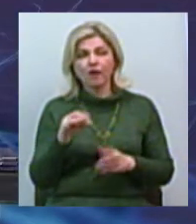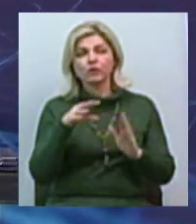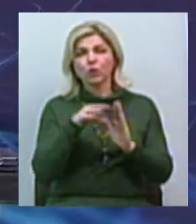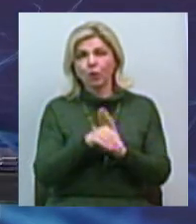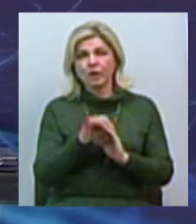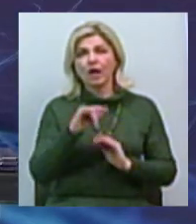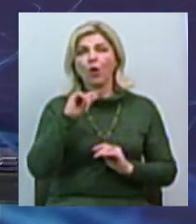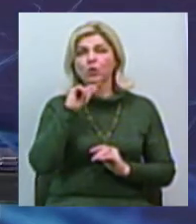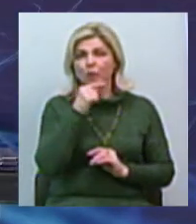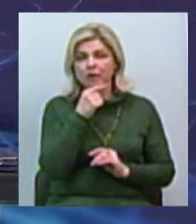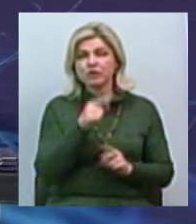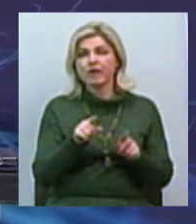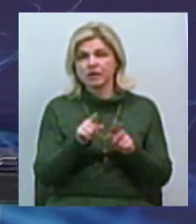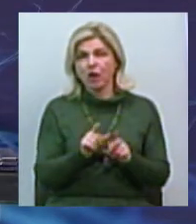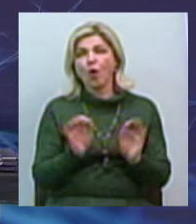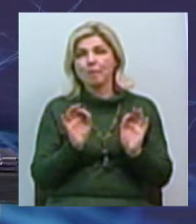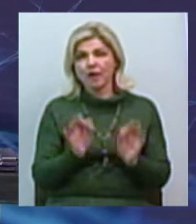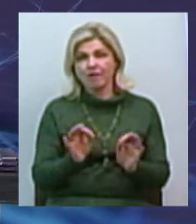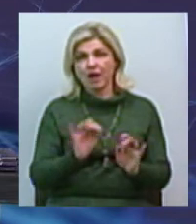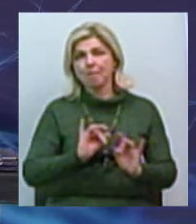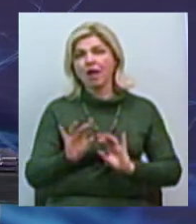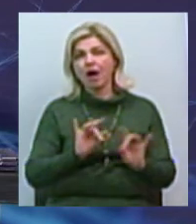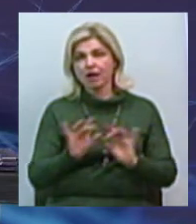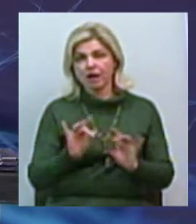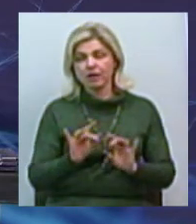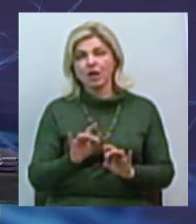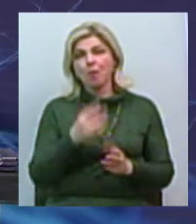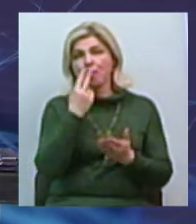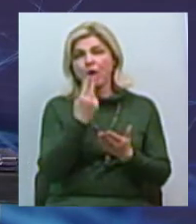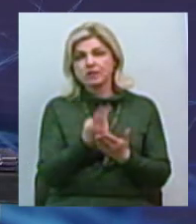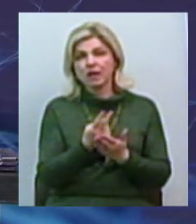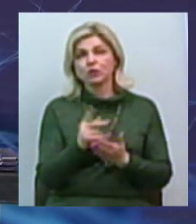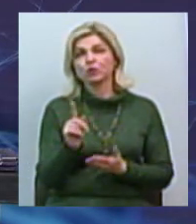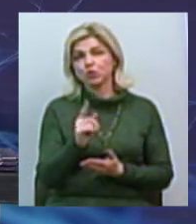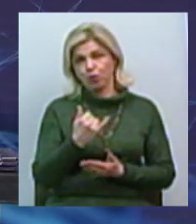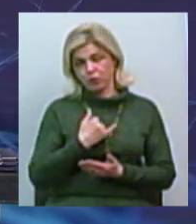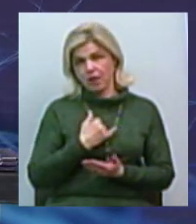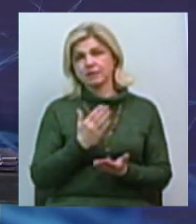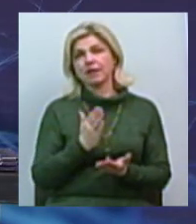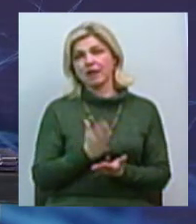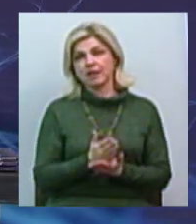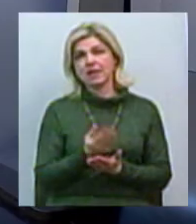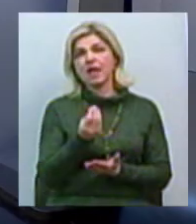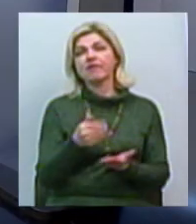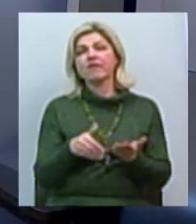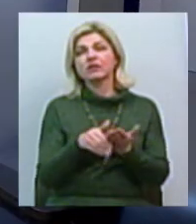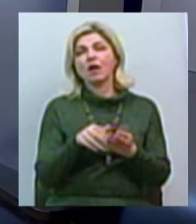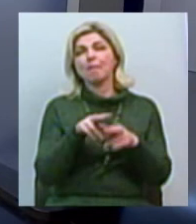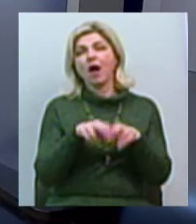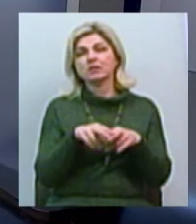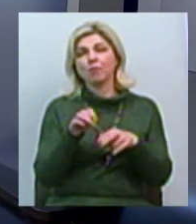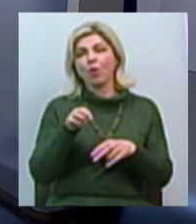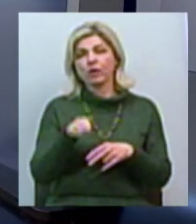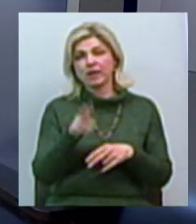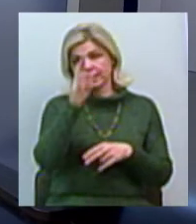економічного, вот такого правильного піара, то есть показатель, вот, том, що у нас є інвестиційний паспорт країни,